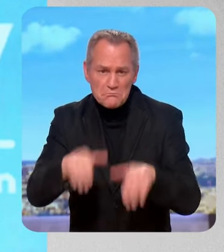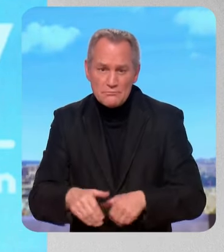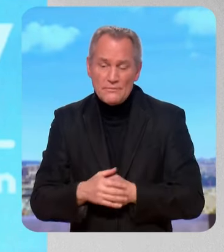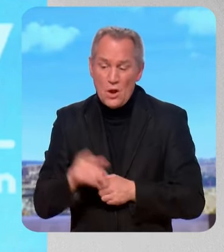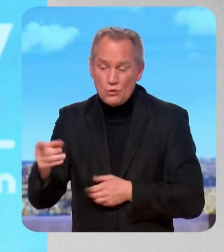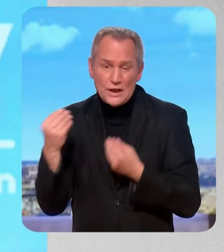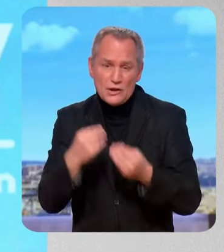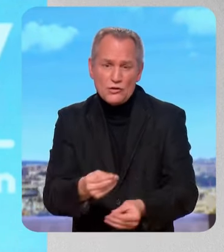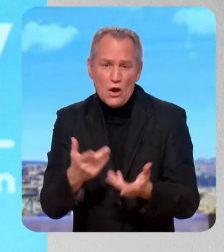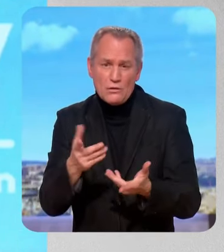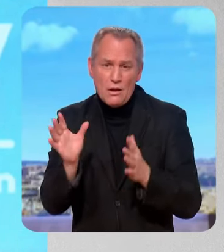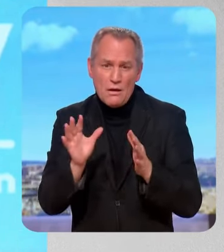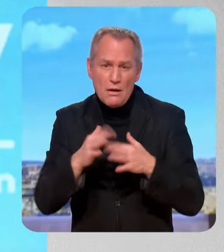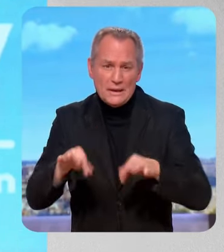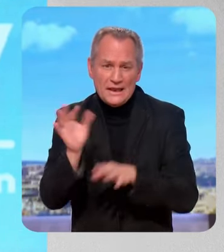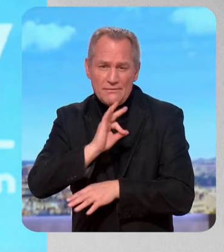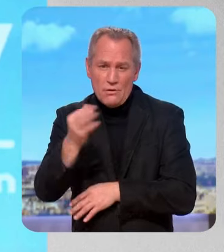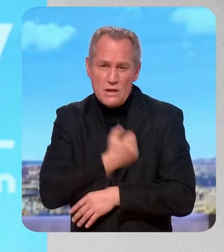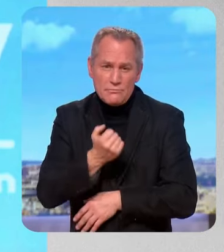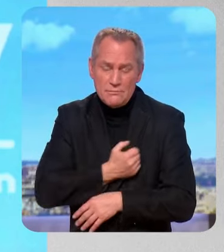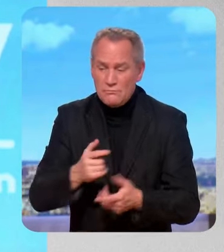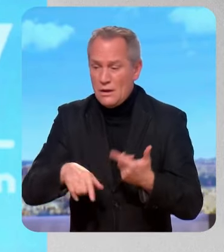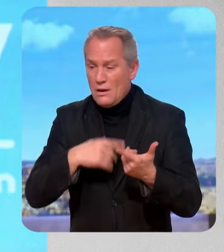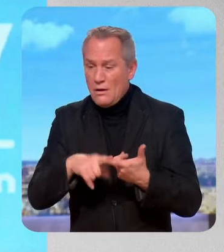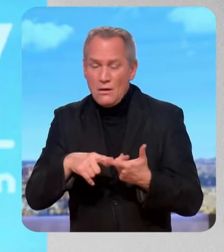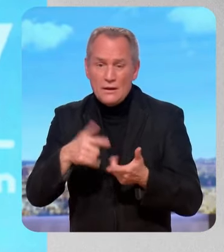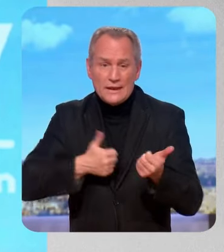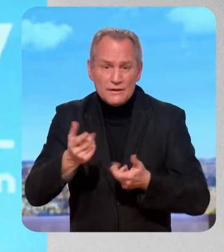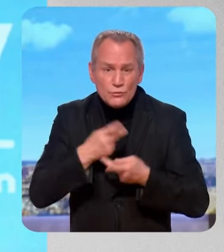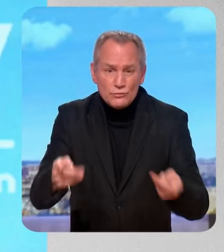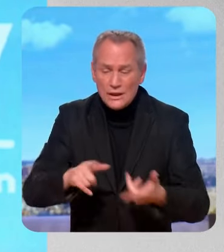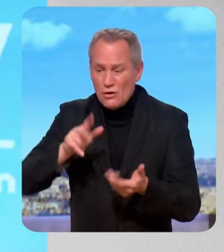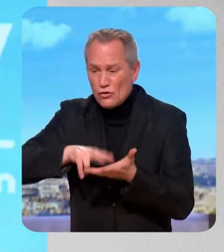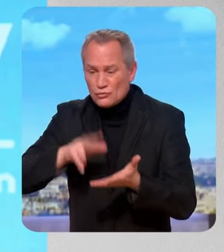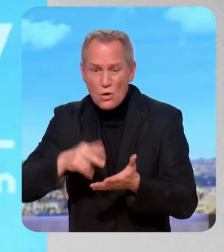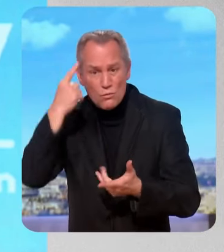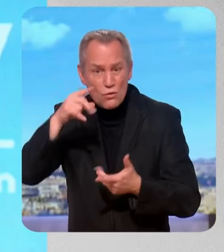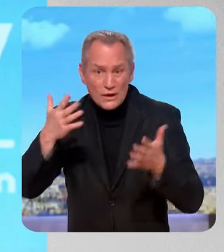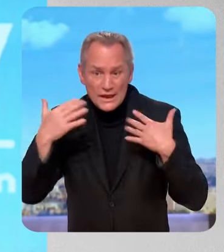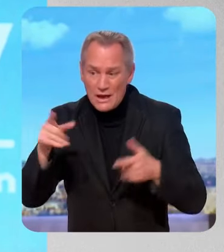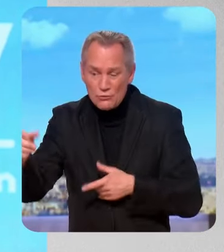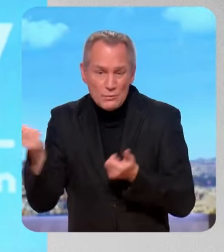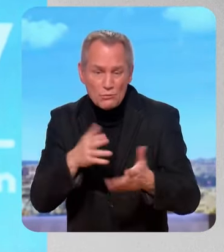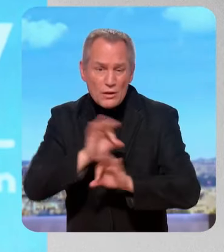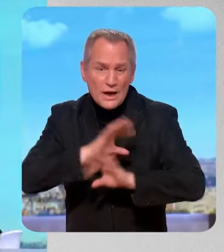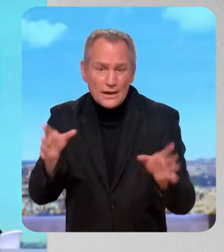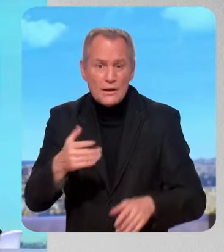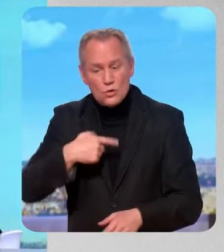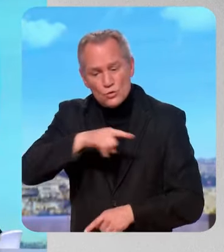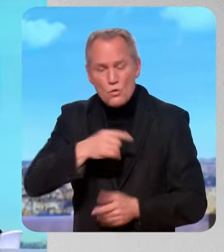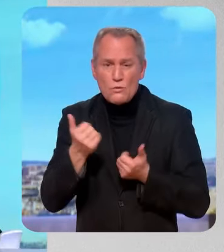abîme le pays. Les services publics, le logement, rien n'est fait, en particulier pour le climat. Voilà ce que nous voulons proposer pour le pays en 2027. Merci,